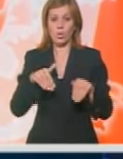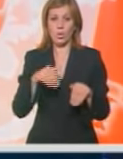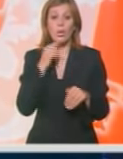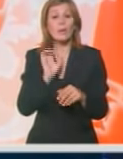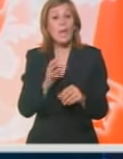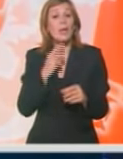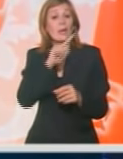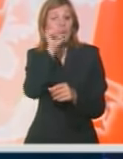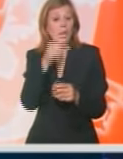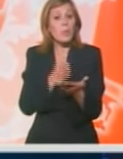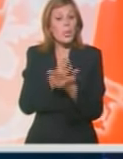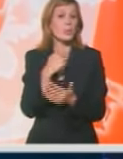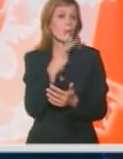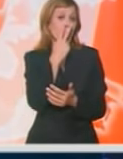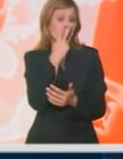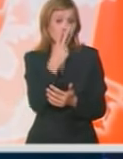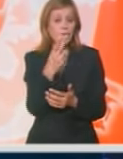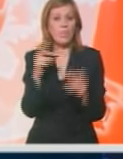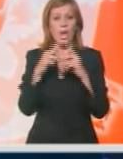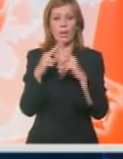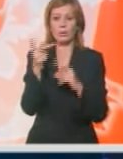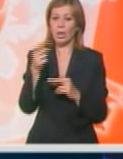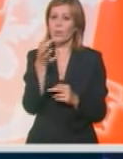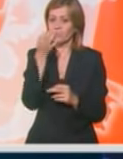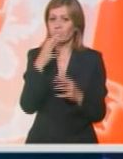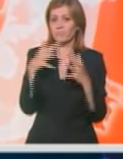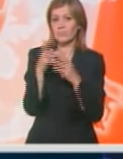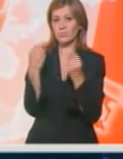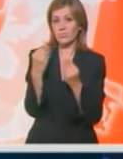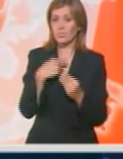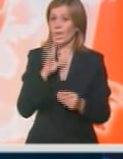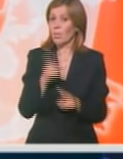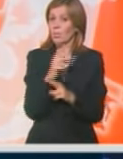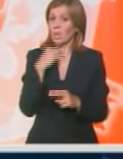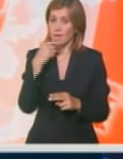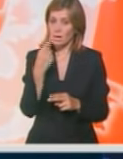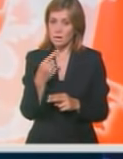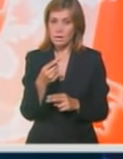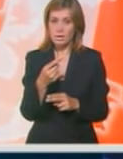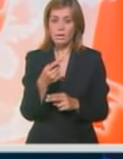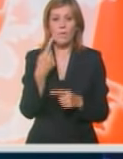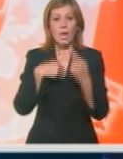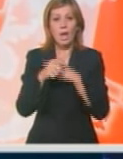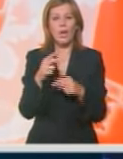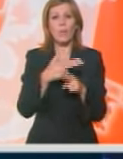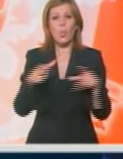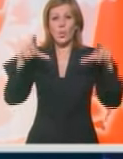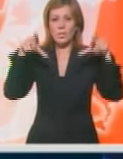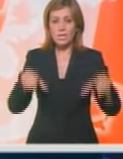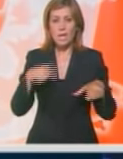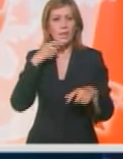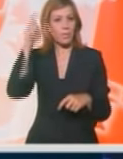proći, vidjet ćemo Andelekt je favorit. Tu nema nikakvih priče, ali pun stadion,